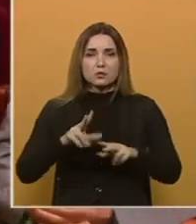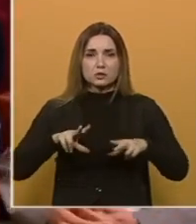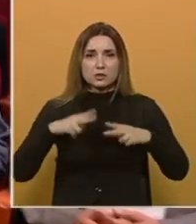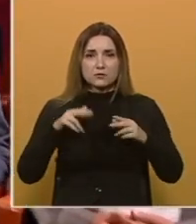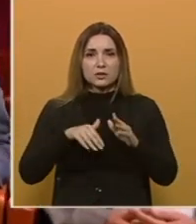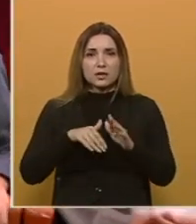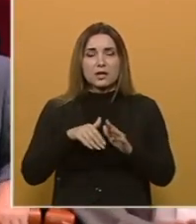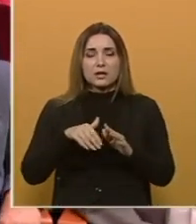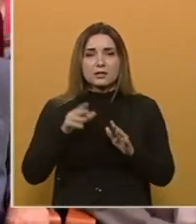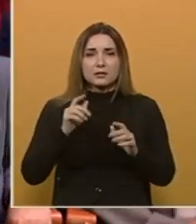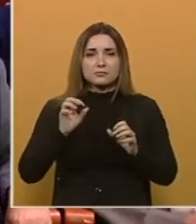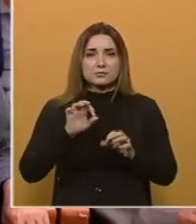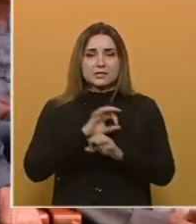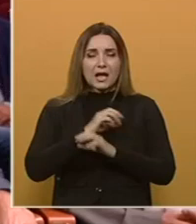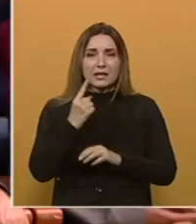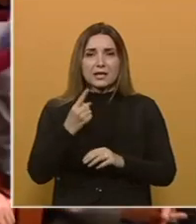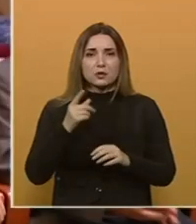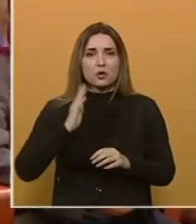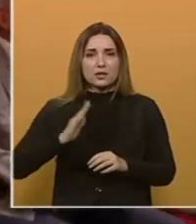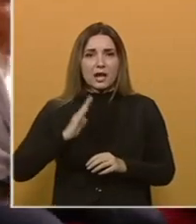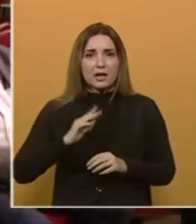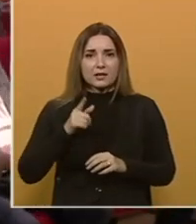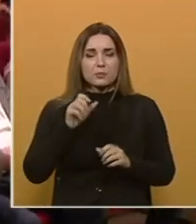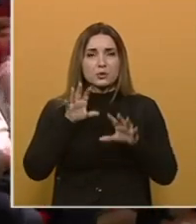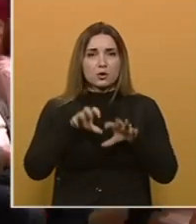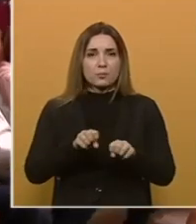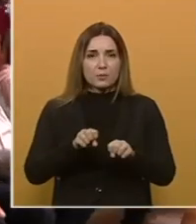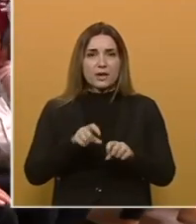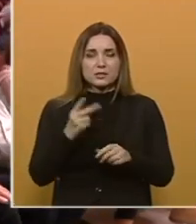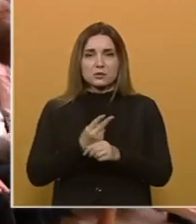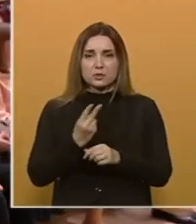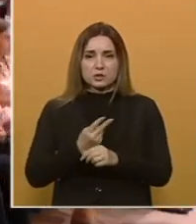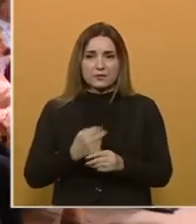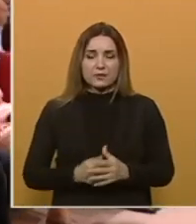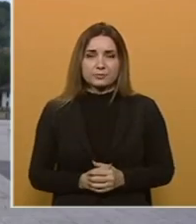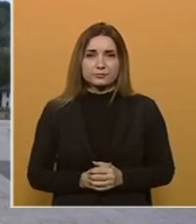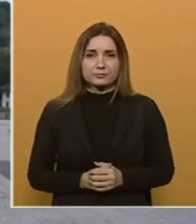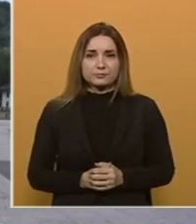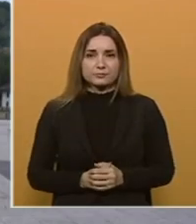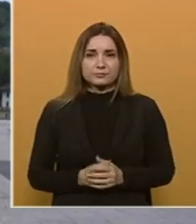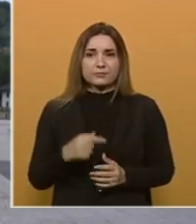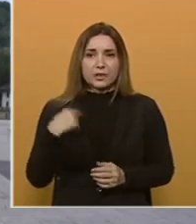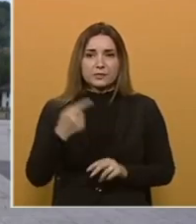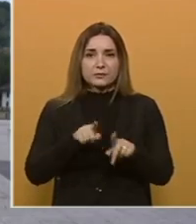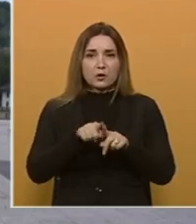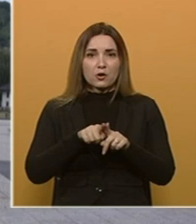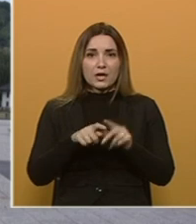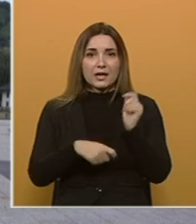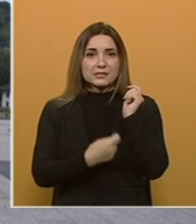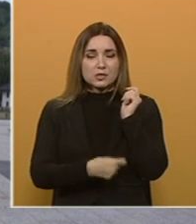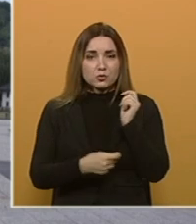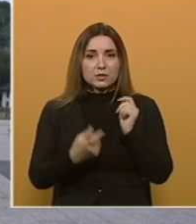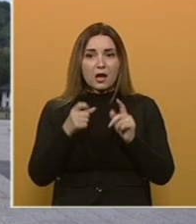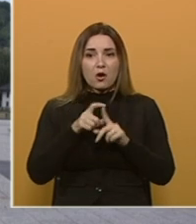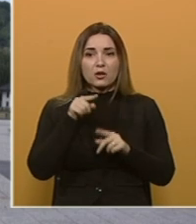i uvišedecenijsko stradanje jednog naroda pod surovom okupacijom i opsadom države. Mi smo u kolege još sa studija i od